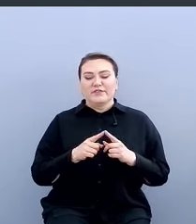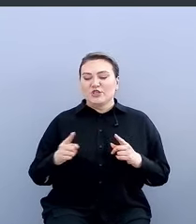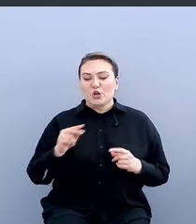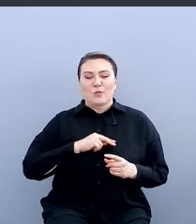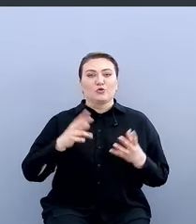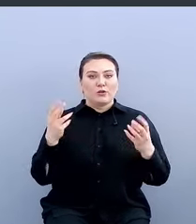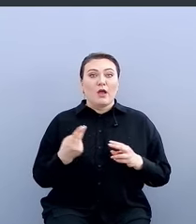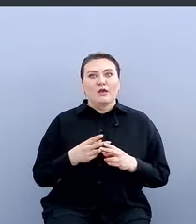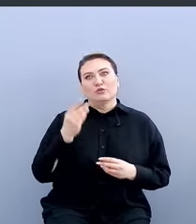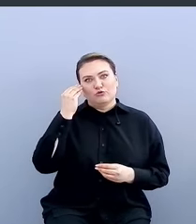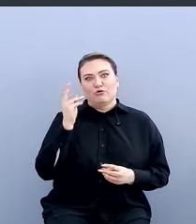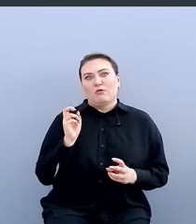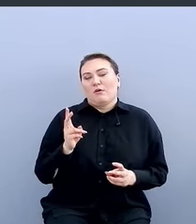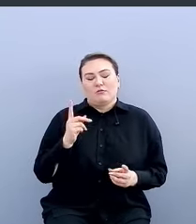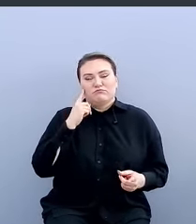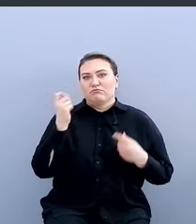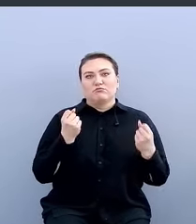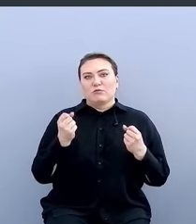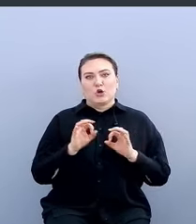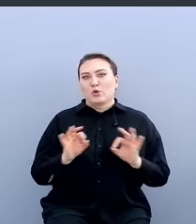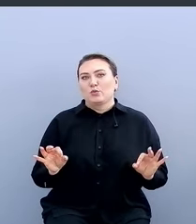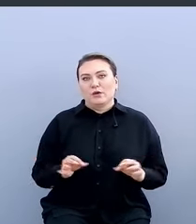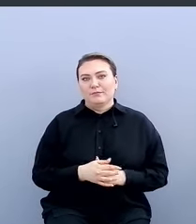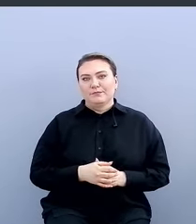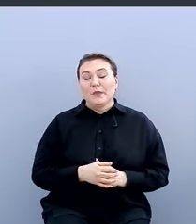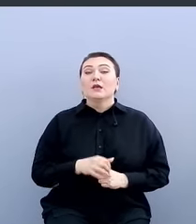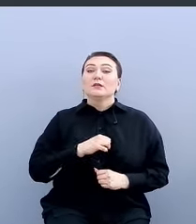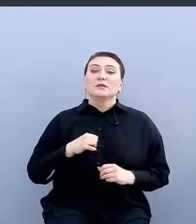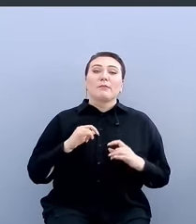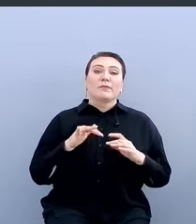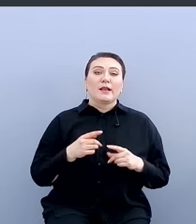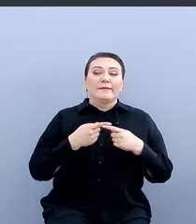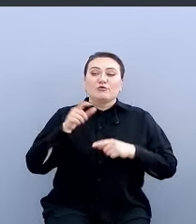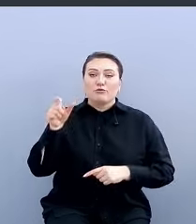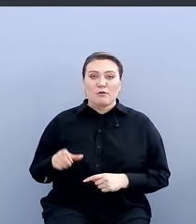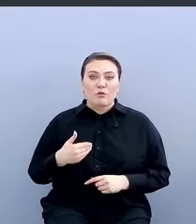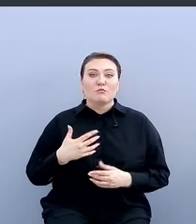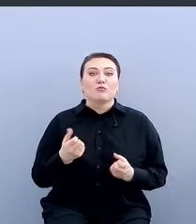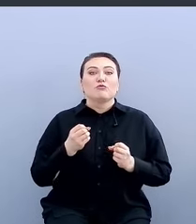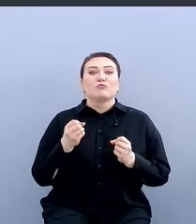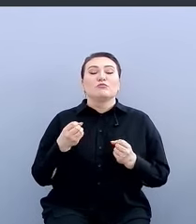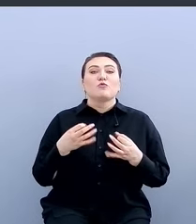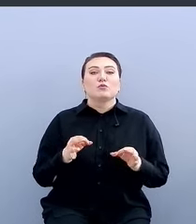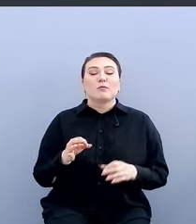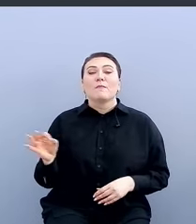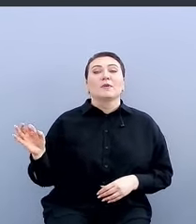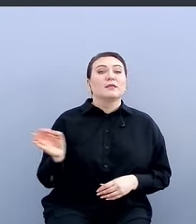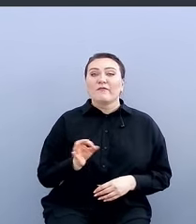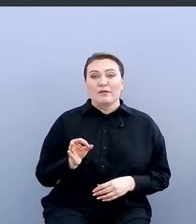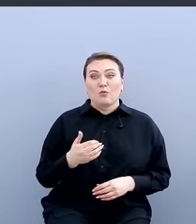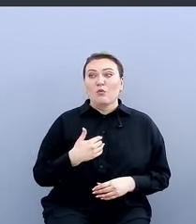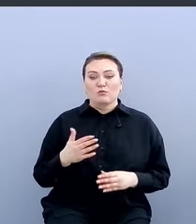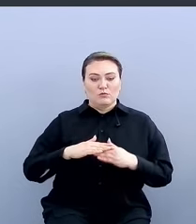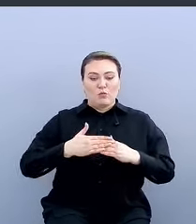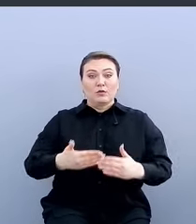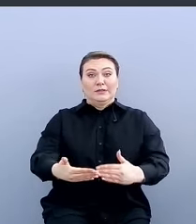где-то считается круто. На самом деле инженер хочет получить доступы мгновенно. Он хочет получить